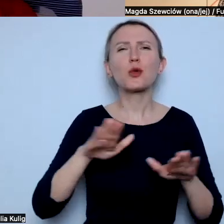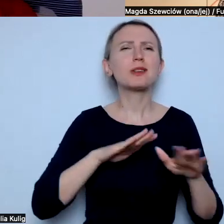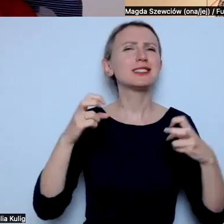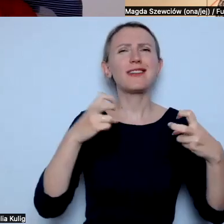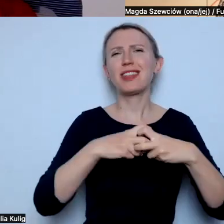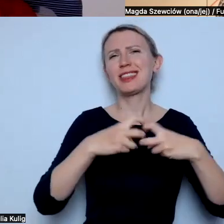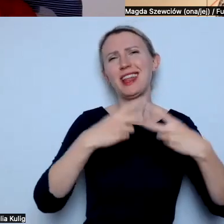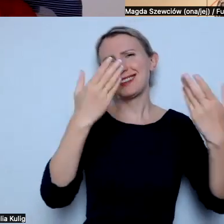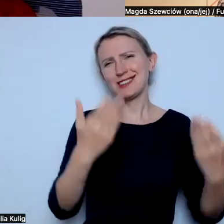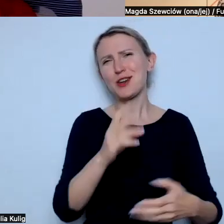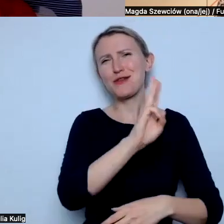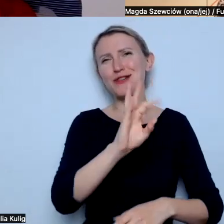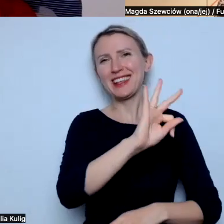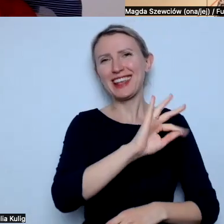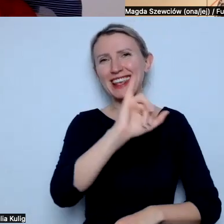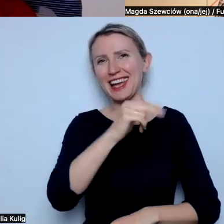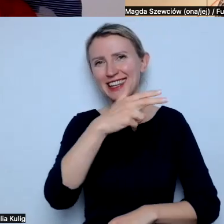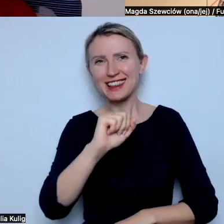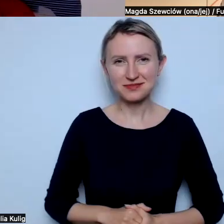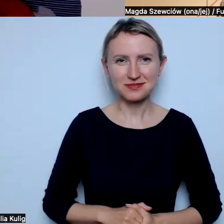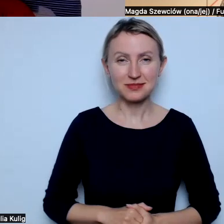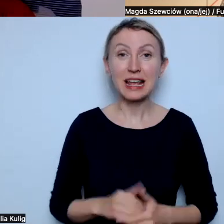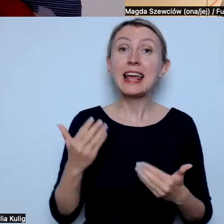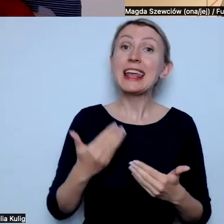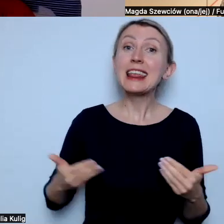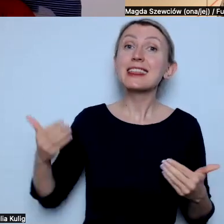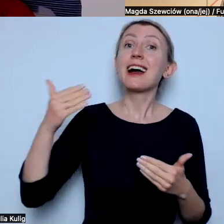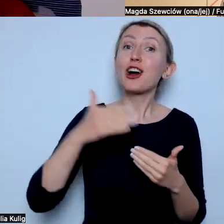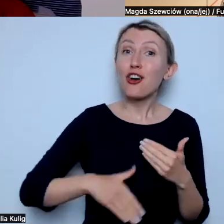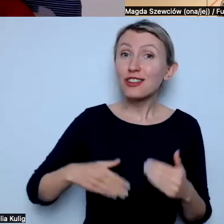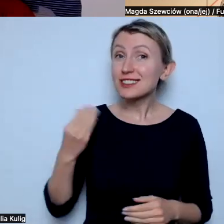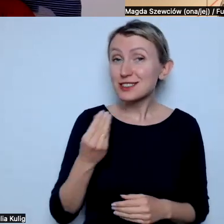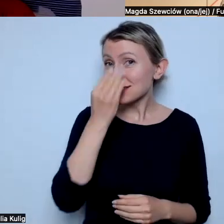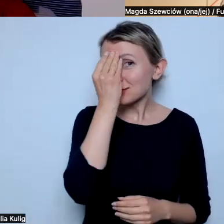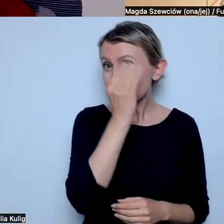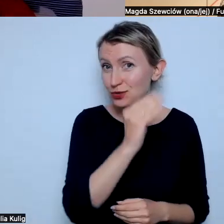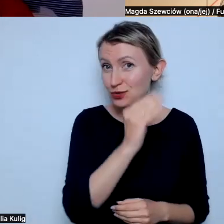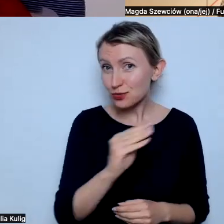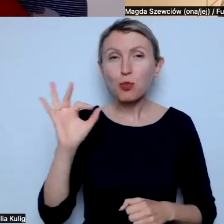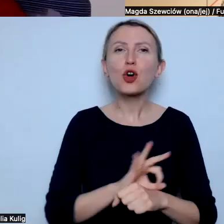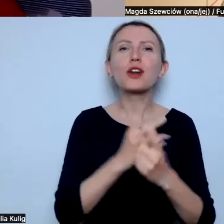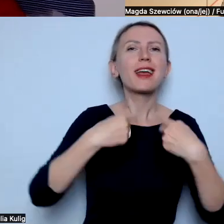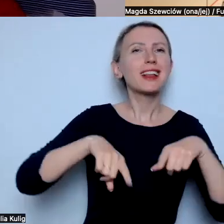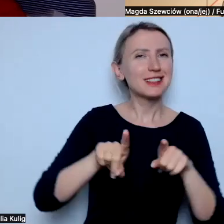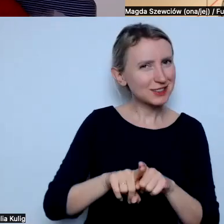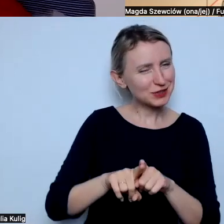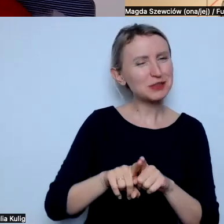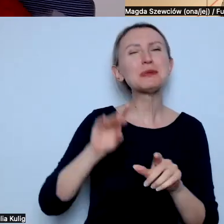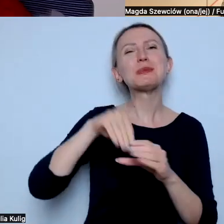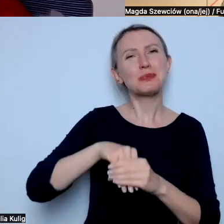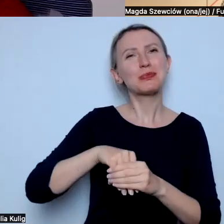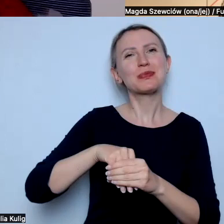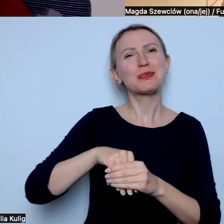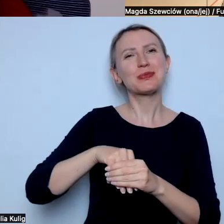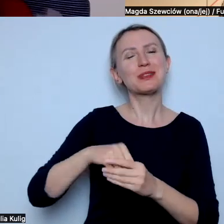stronę Janiny, janinadeli.com. Jeszcze przypomnę, że projekt jest realizowany w ramach z